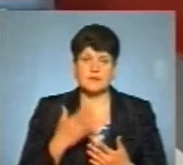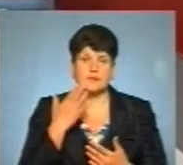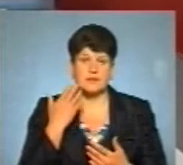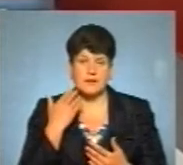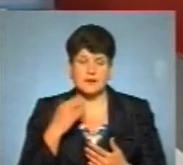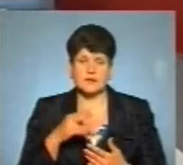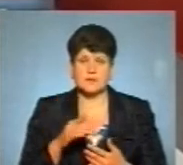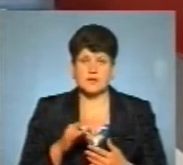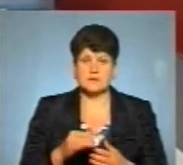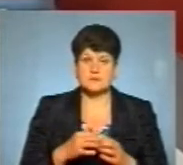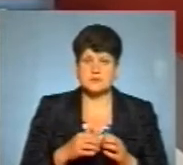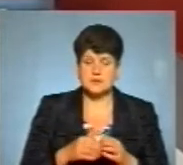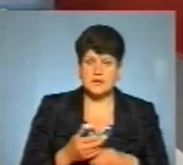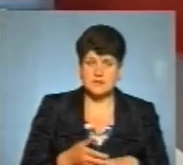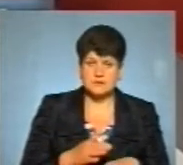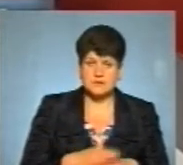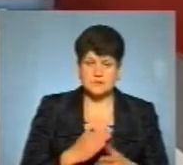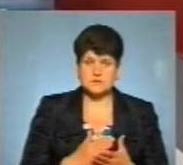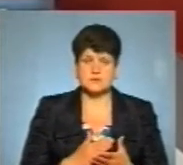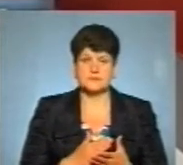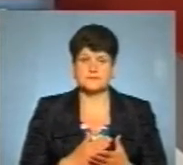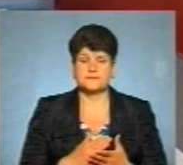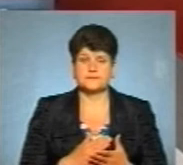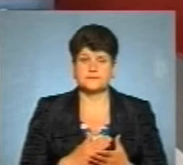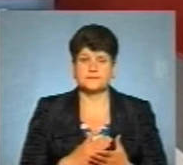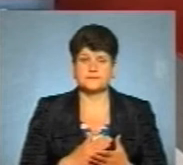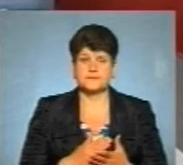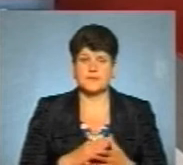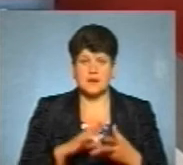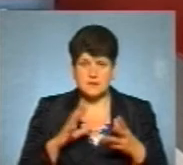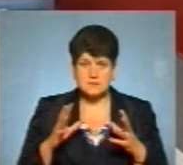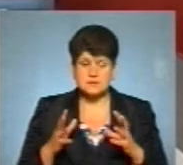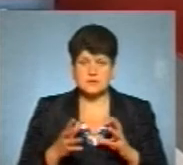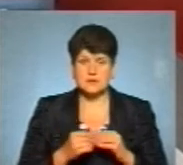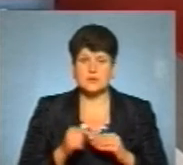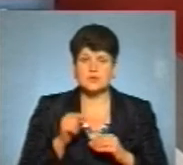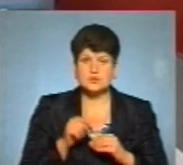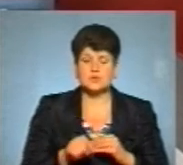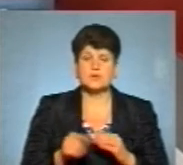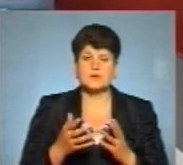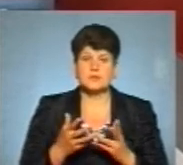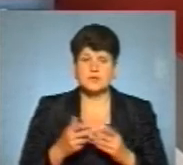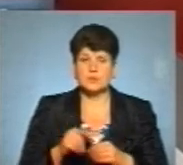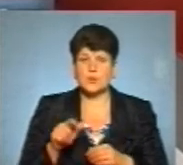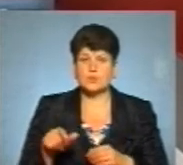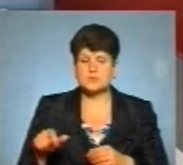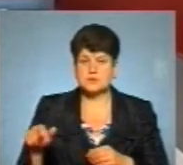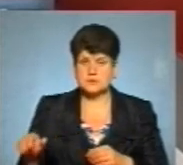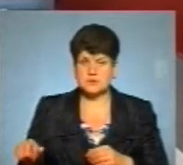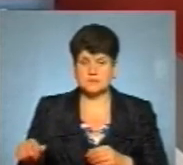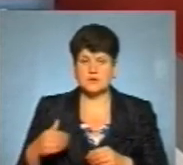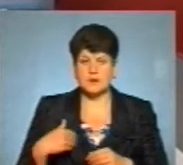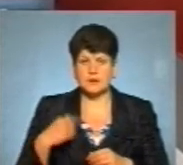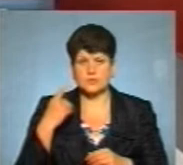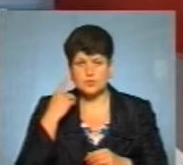перебіг, є середньої тяжкості. Але, на загал, із тої кількості осіб. Я